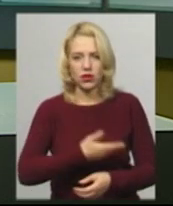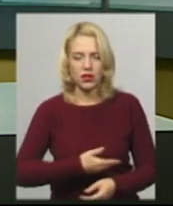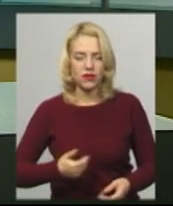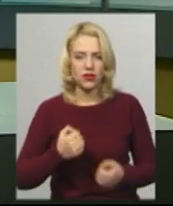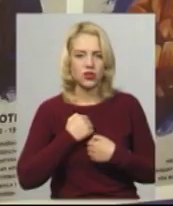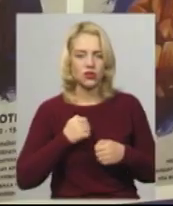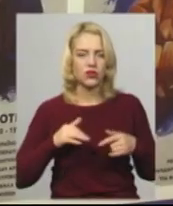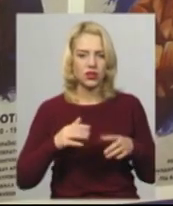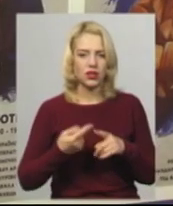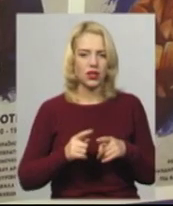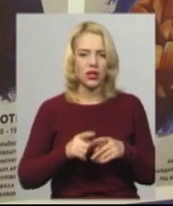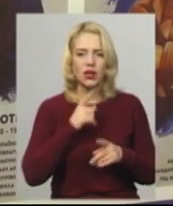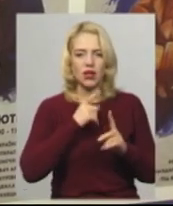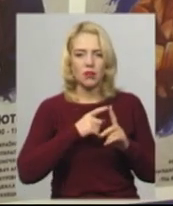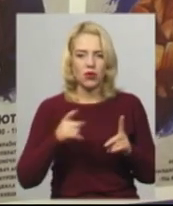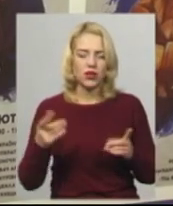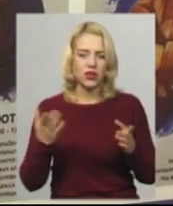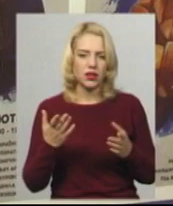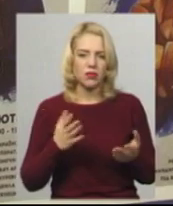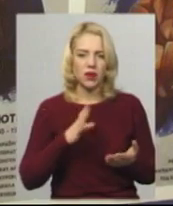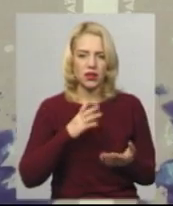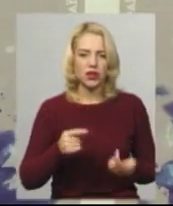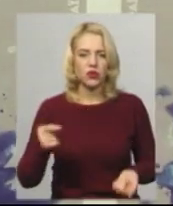тієї епохи, котрі мали дотичність до Поділля.